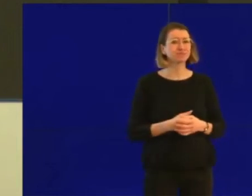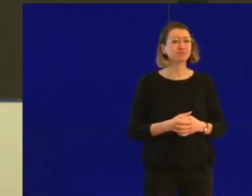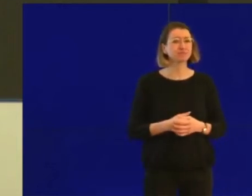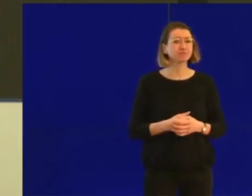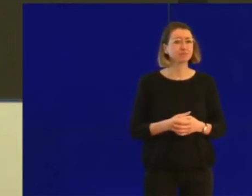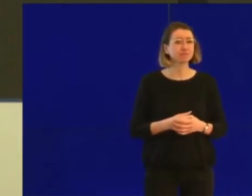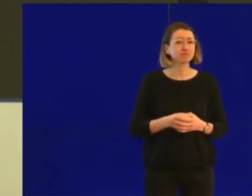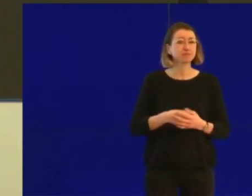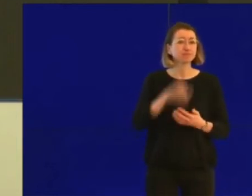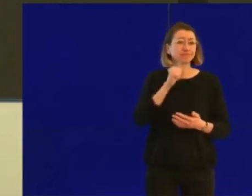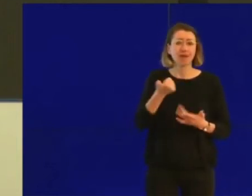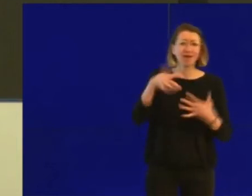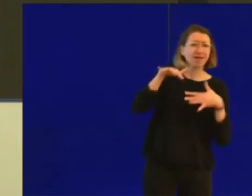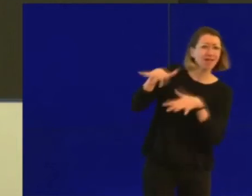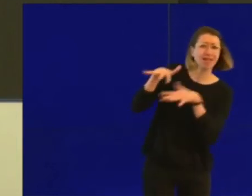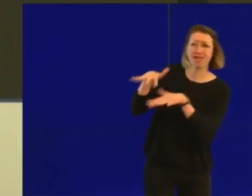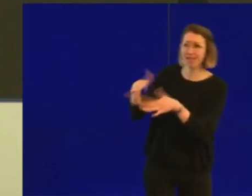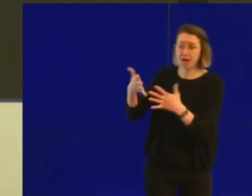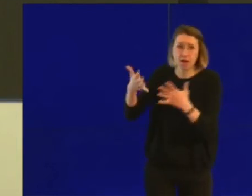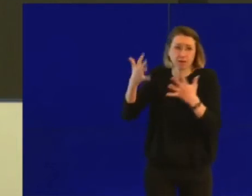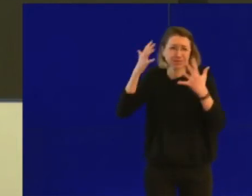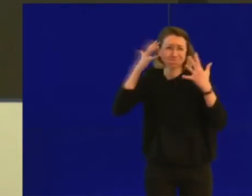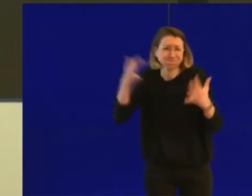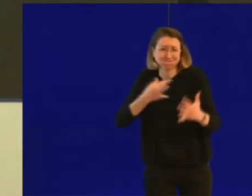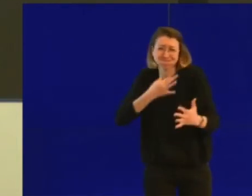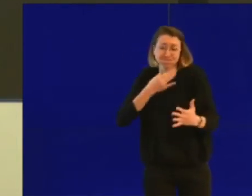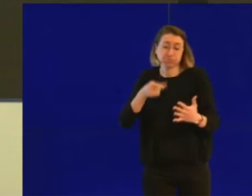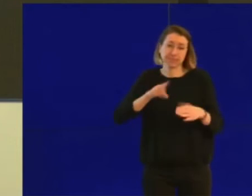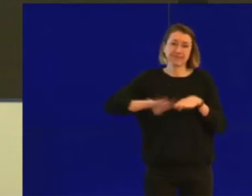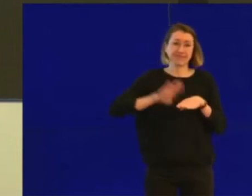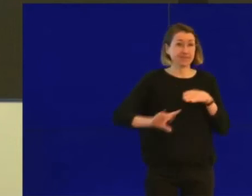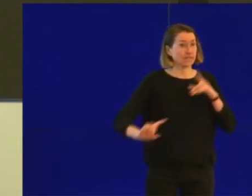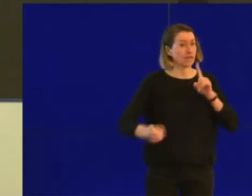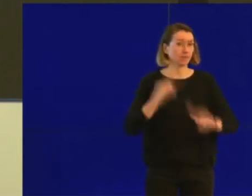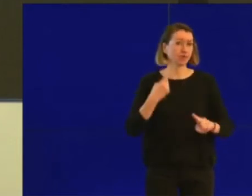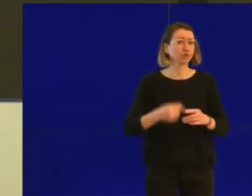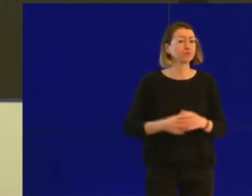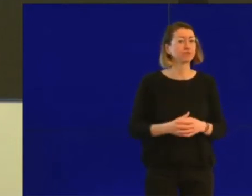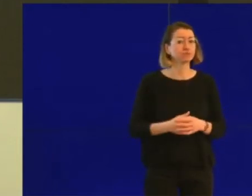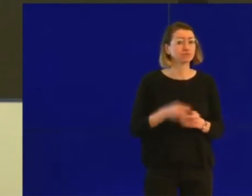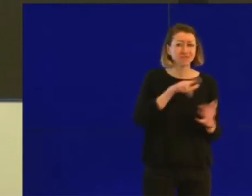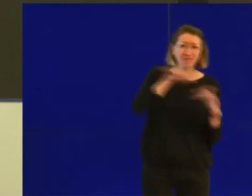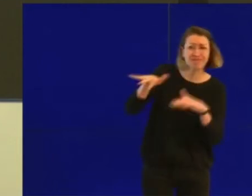gérer l'afflux de patients, de personnes contaminées, pour pouvoir les soigner.